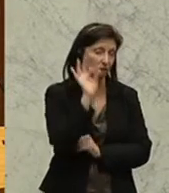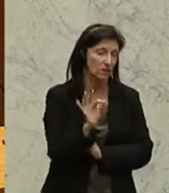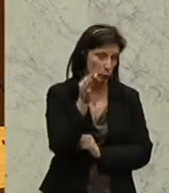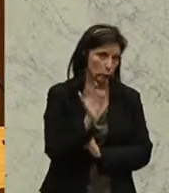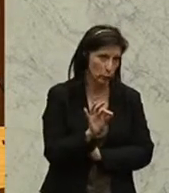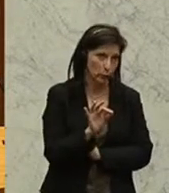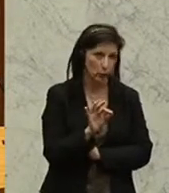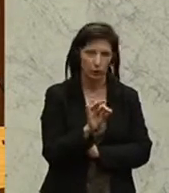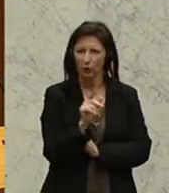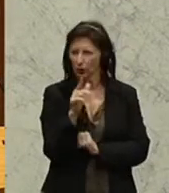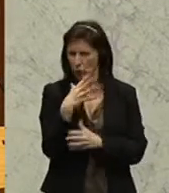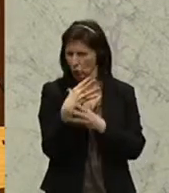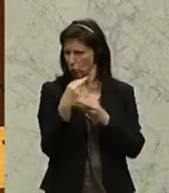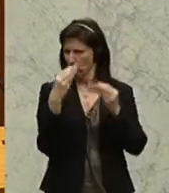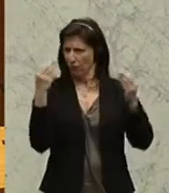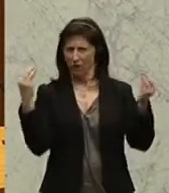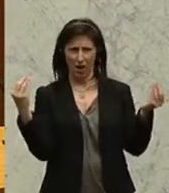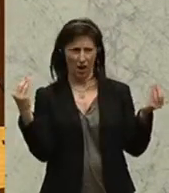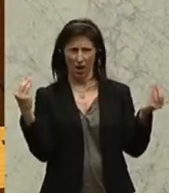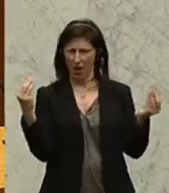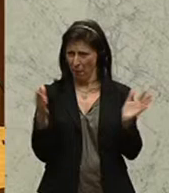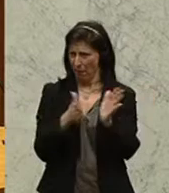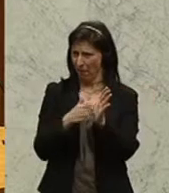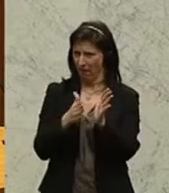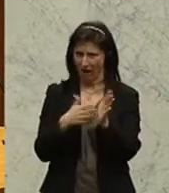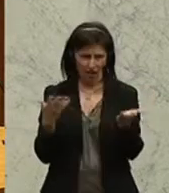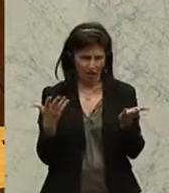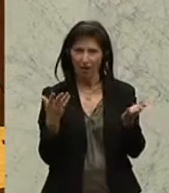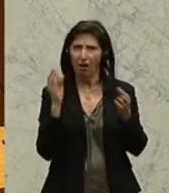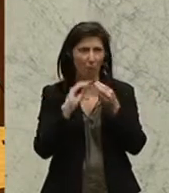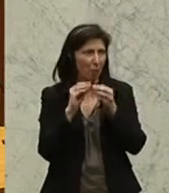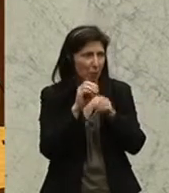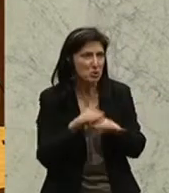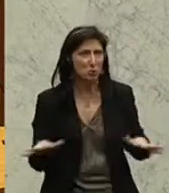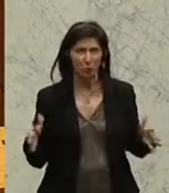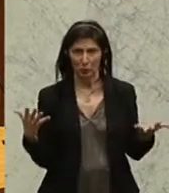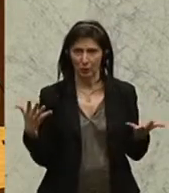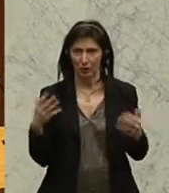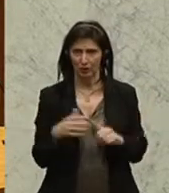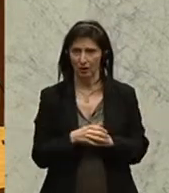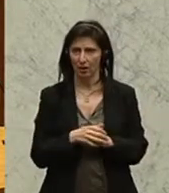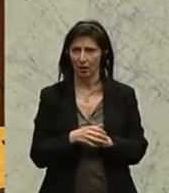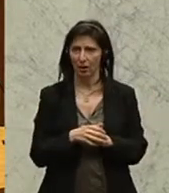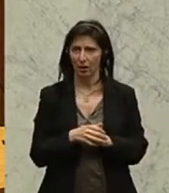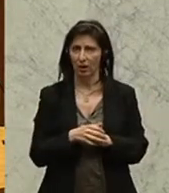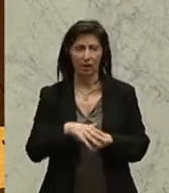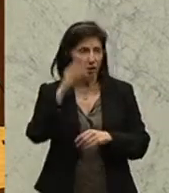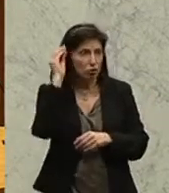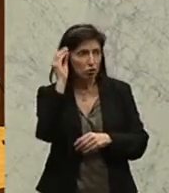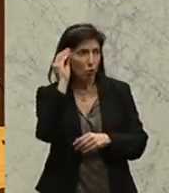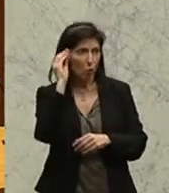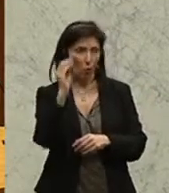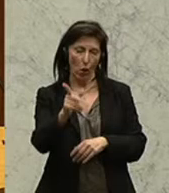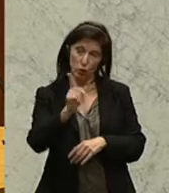Diese große Anzahl deutet doch auf ein Strukturproblem hin, das wir haben. Nämlich, dass die Schulen zu